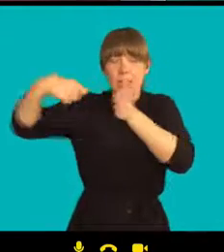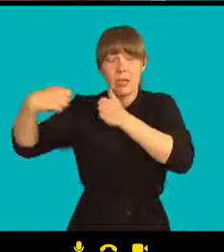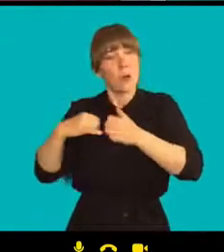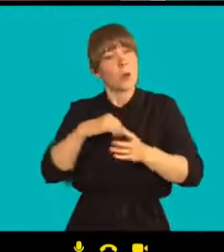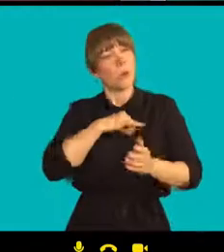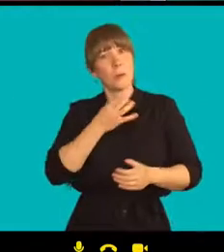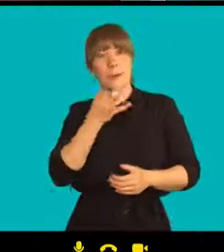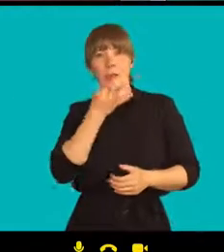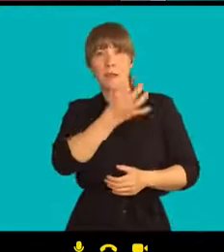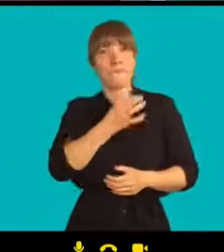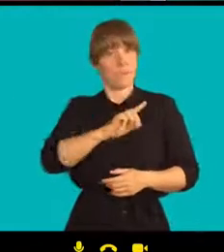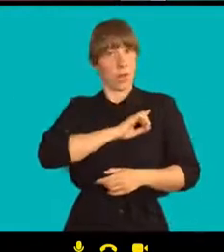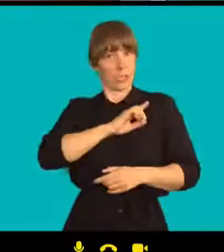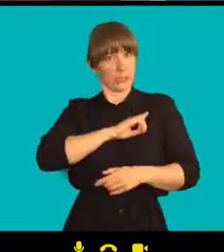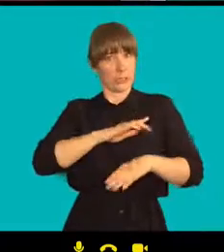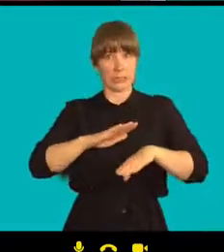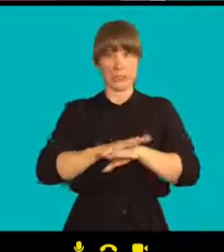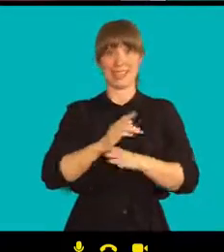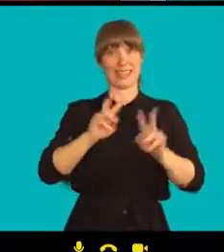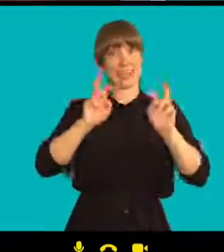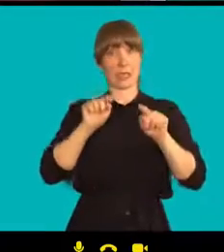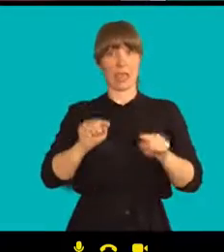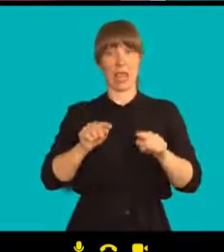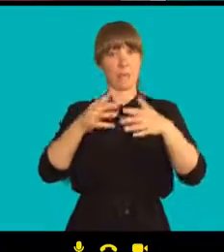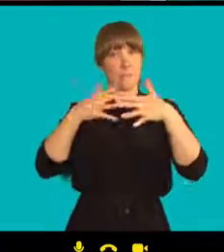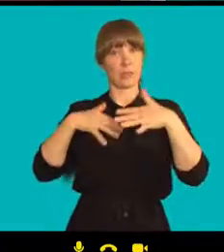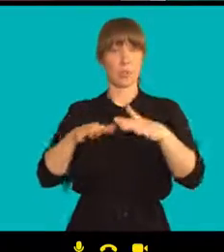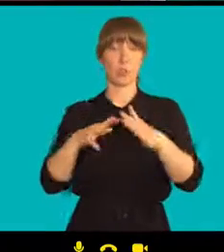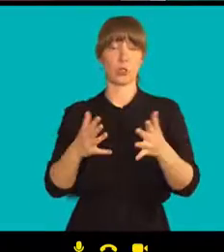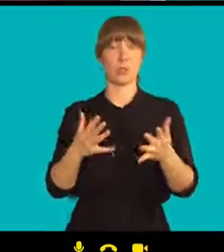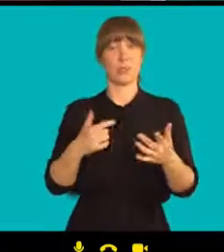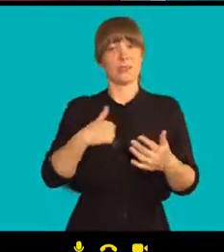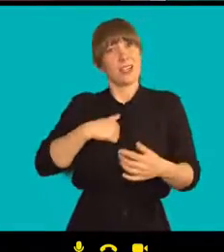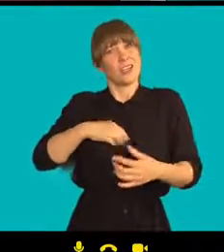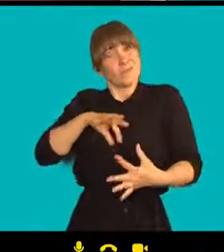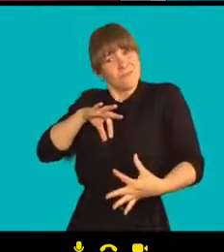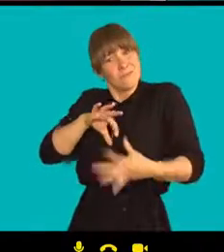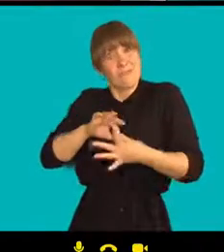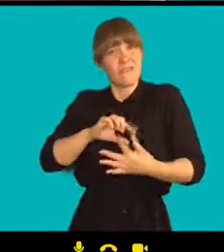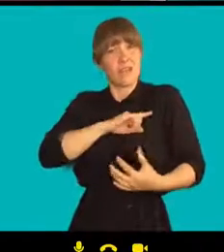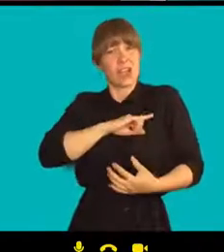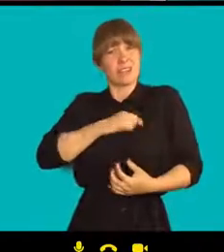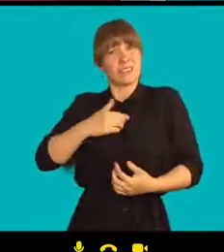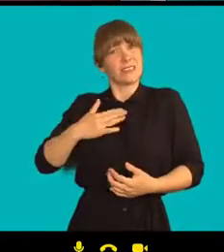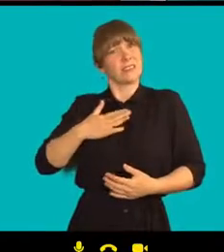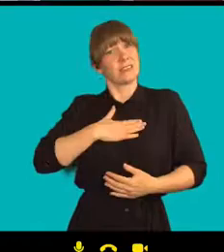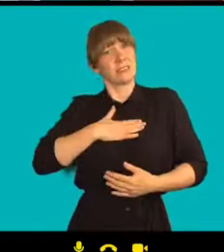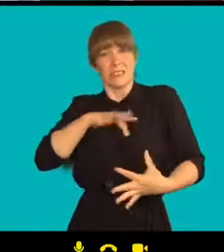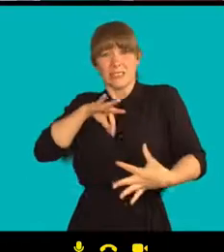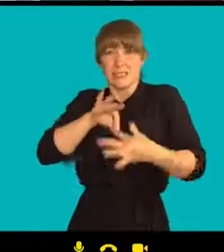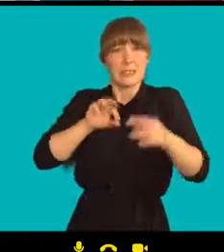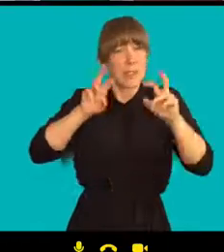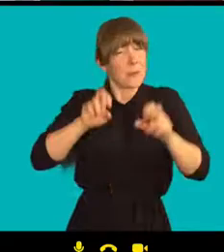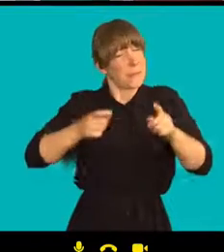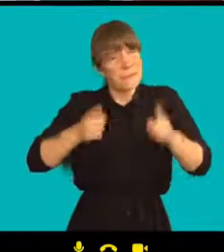osobně, to téma osobní, jak moc jste cítil, že to je něco, co se děje, co prostě musíte zaznamenat?